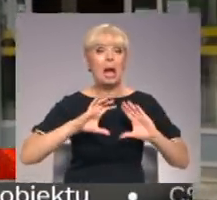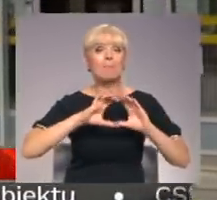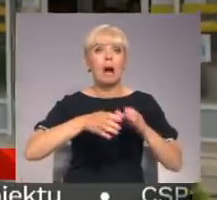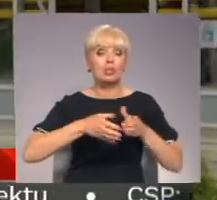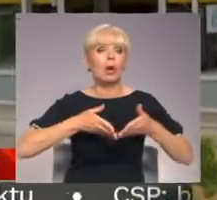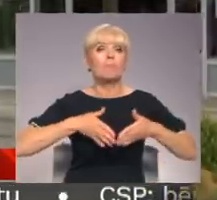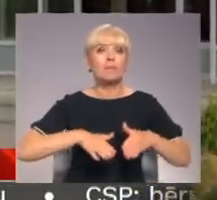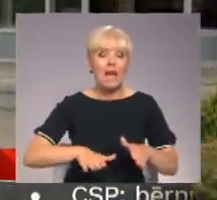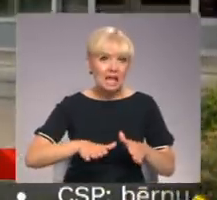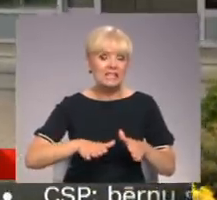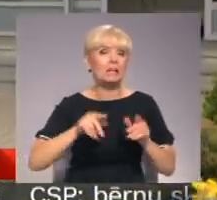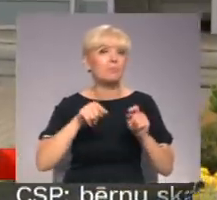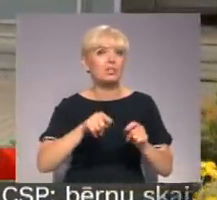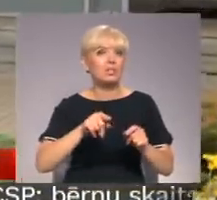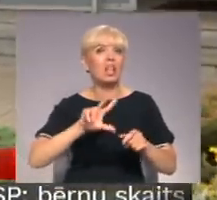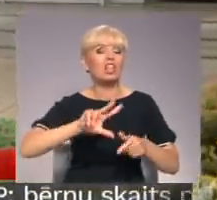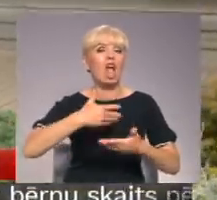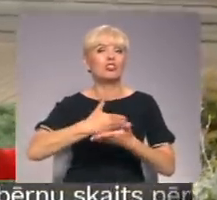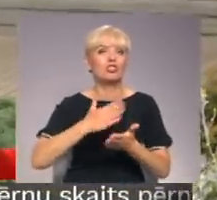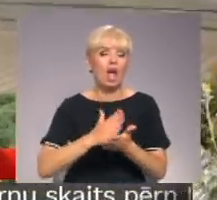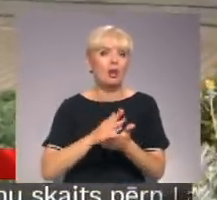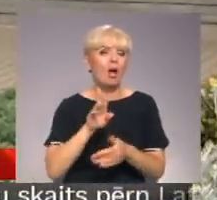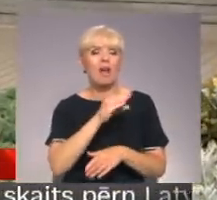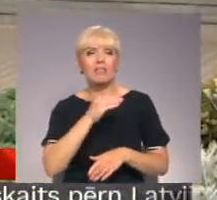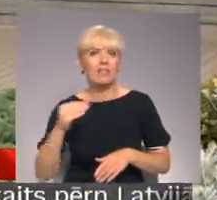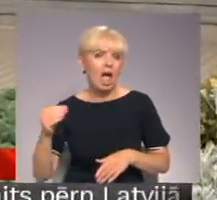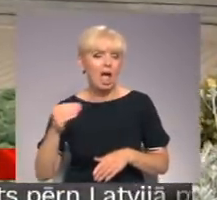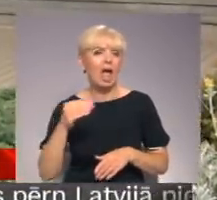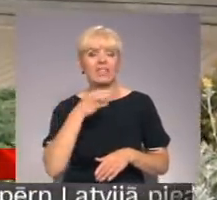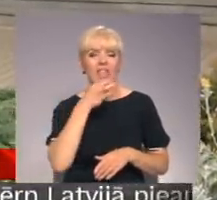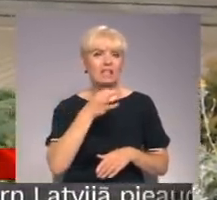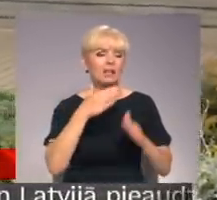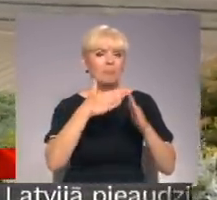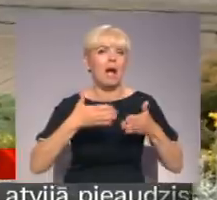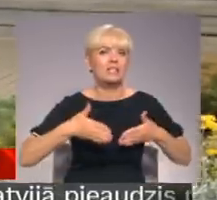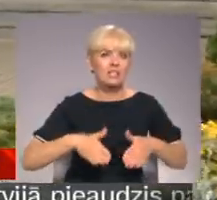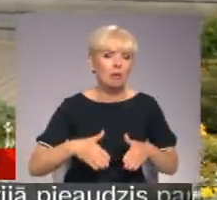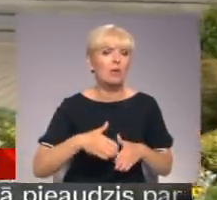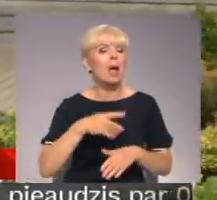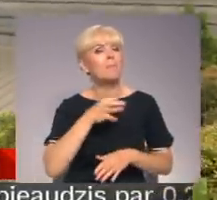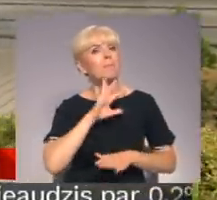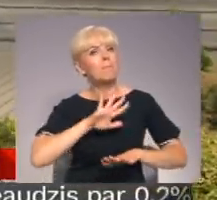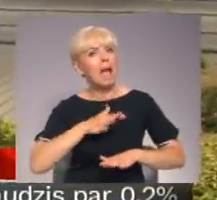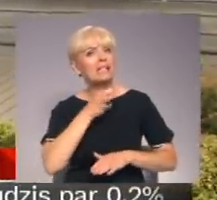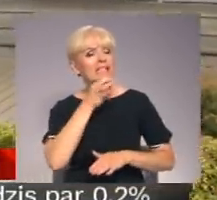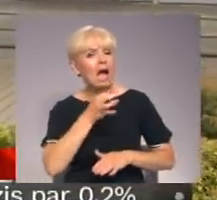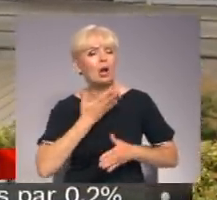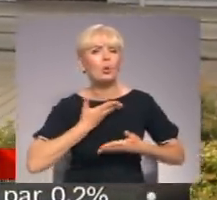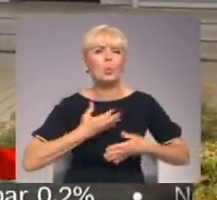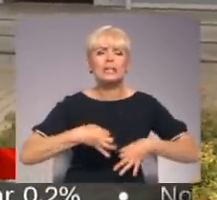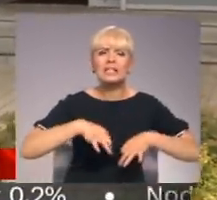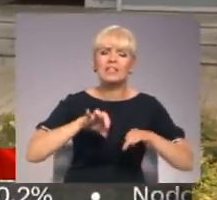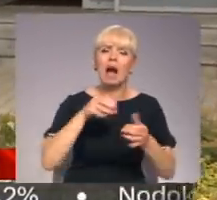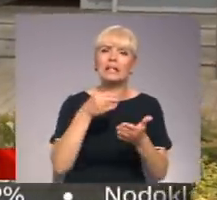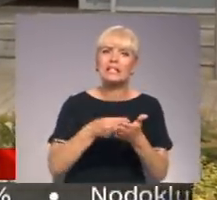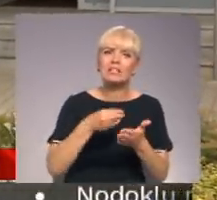Latvijā dzimšo mazuļu, kategorisku ne maidzemdībām nesaka. Bet uzvar, ir ārkārtīgi svarīgi izvērtēt, vai dzemdībās